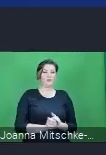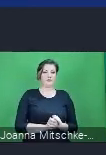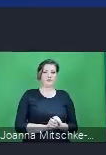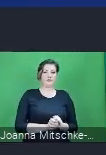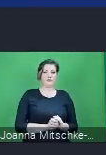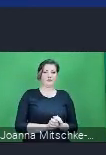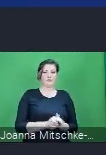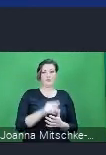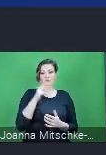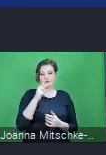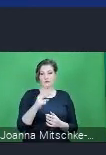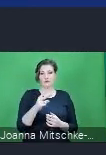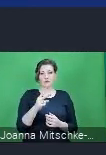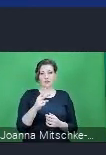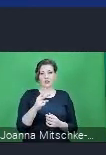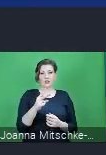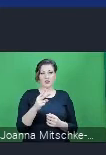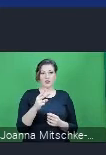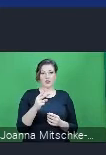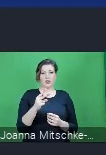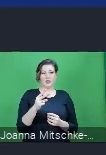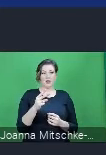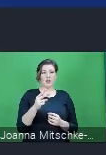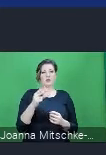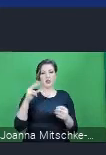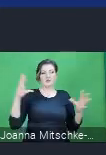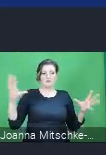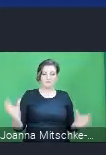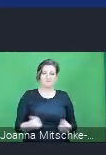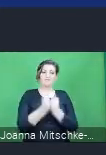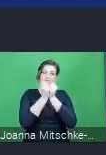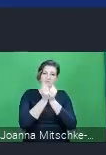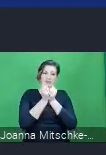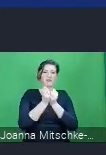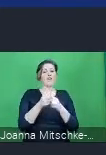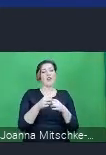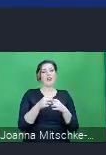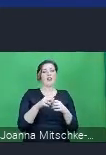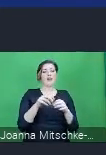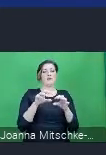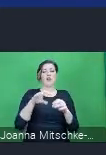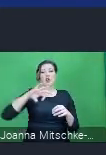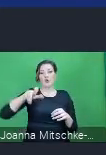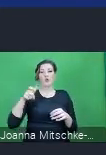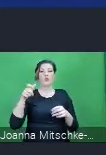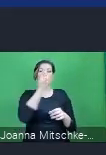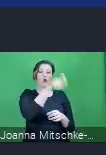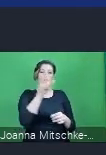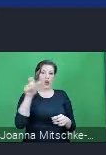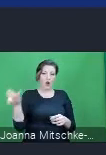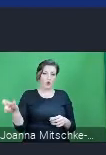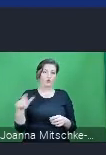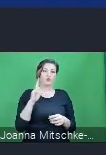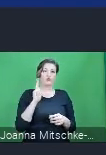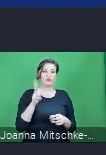tutaj taki również podsumowujący slajd i obraz właśnie pokazujący grupę osób, które będą zasilały,